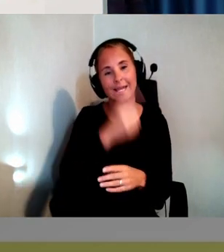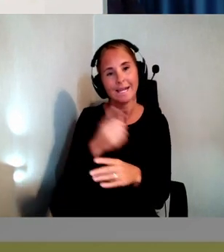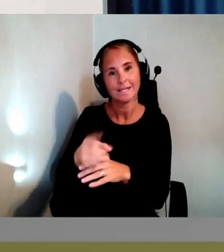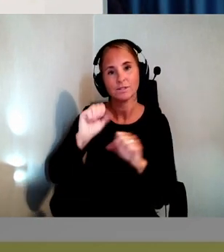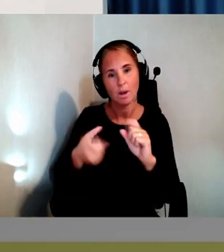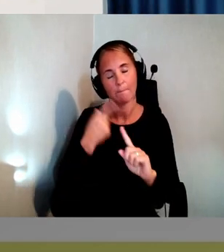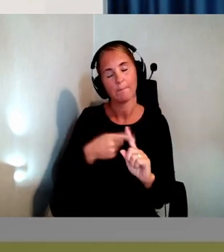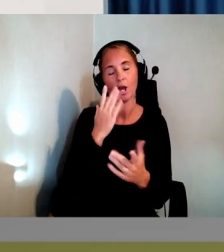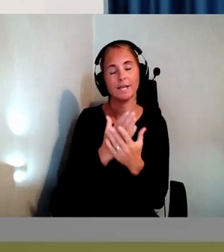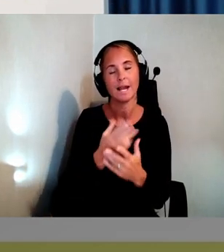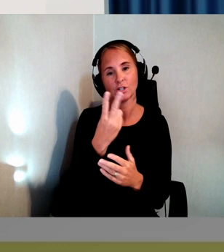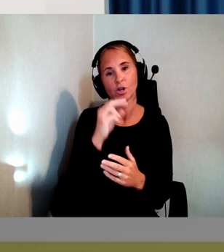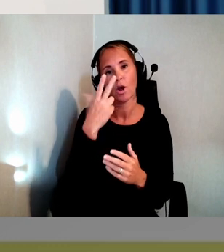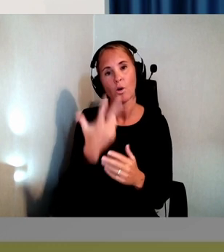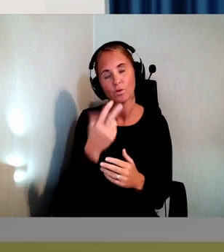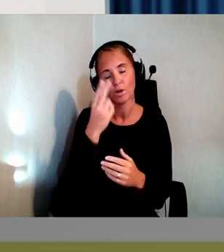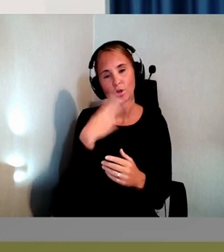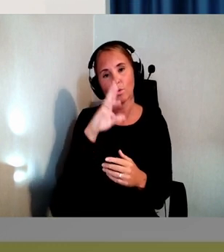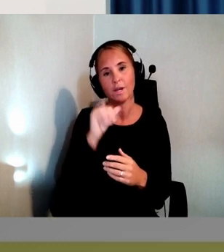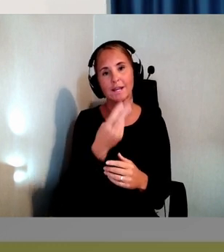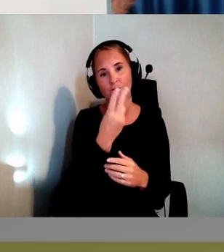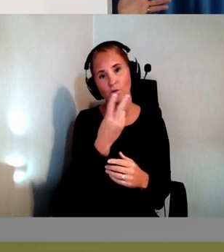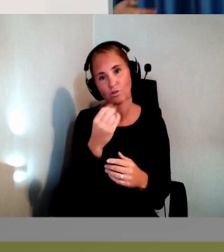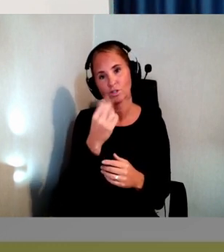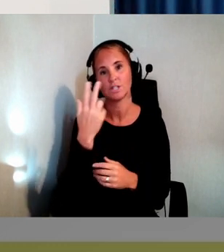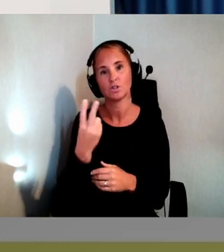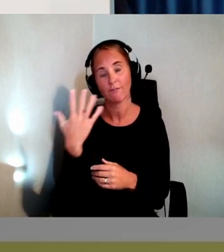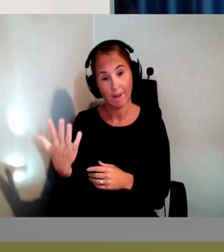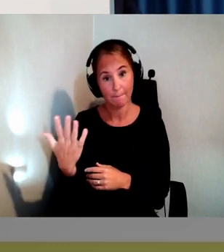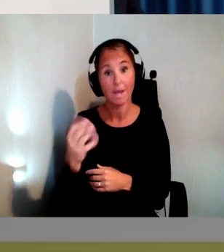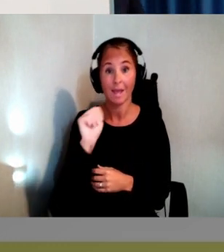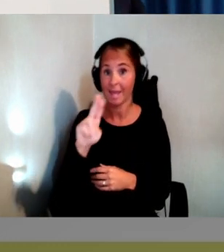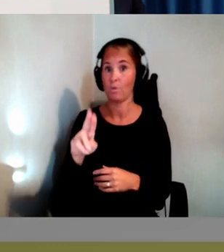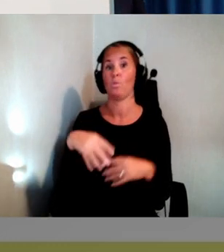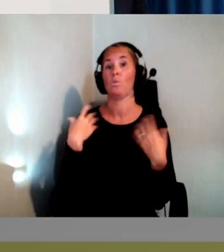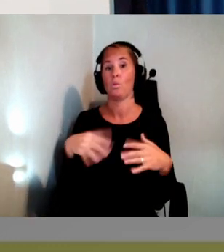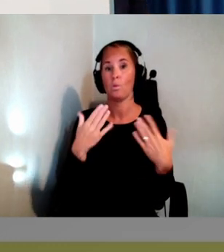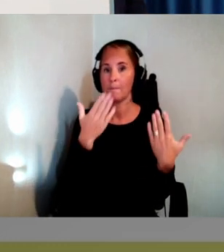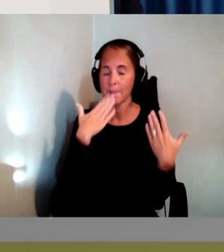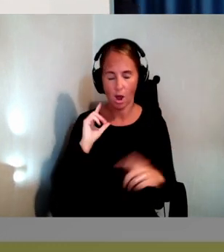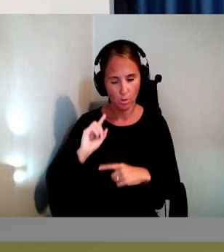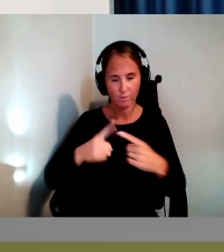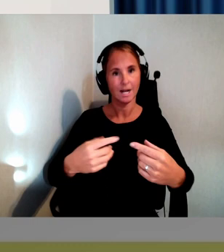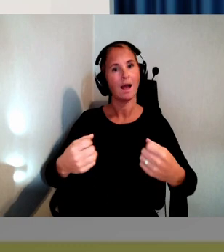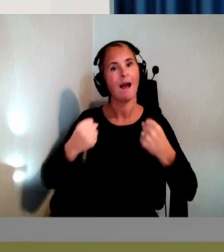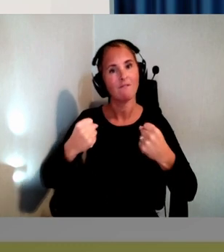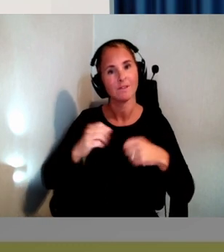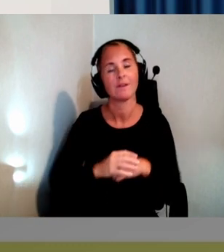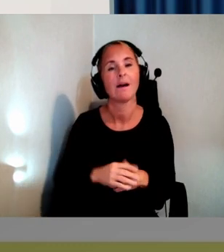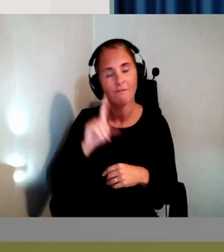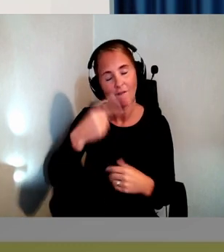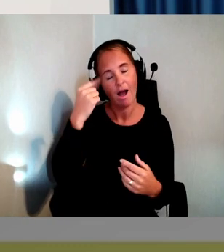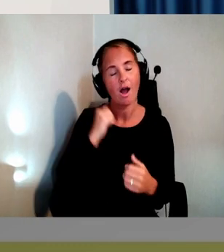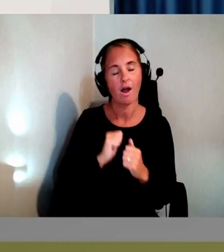Här ser jag EU som en jättebra utvecklande kraft för ökad